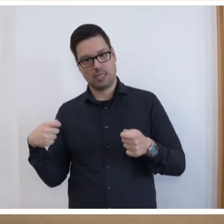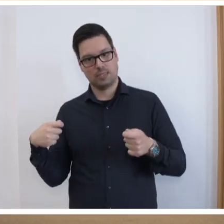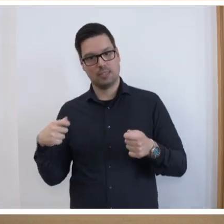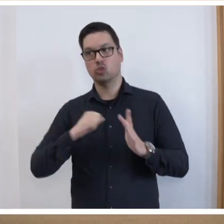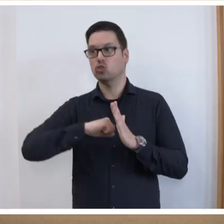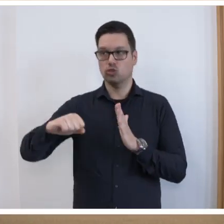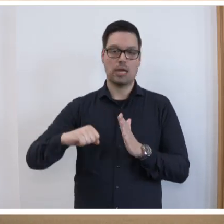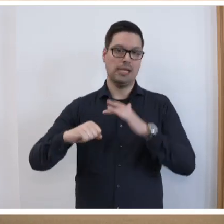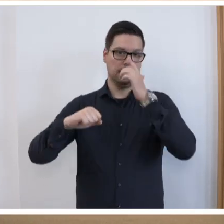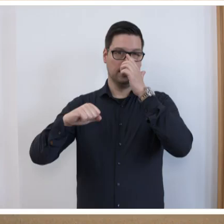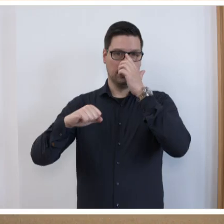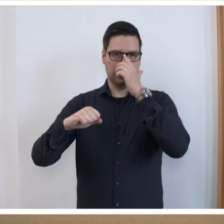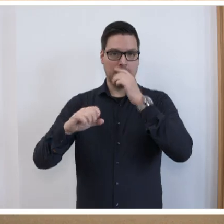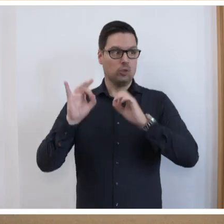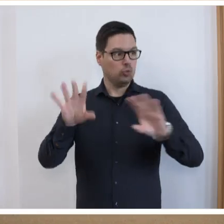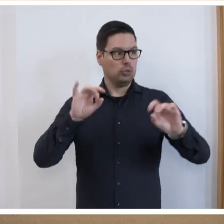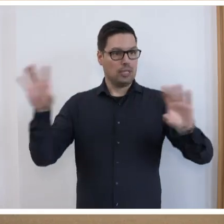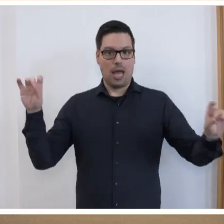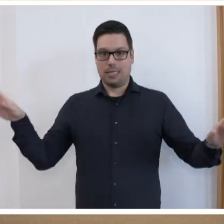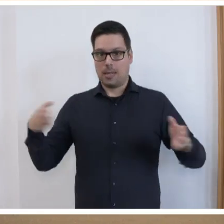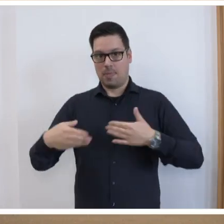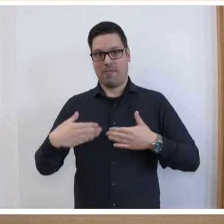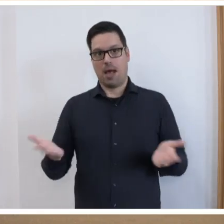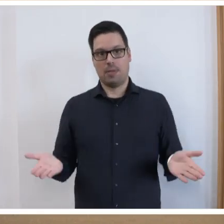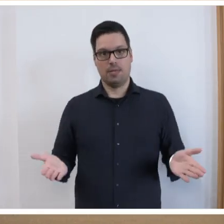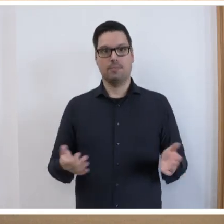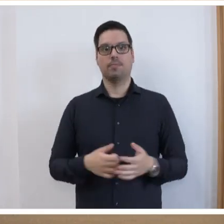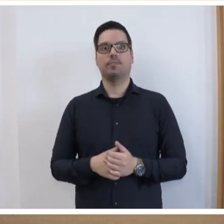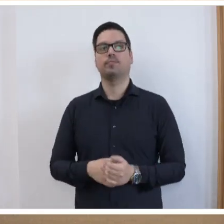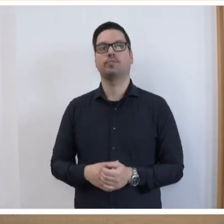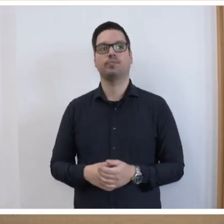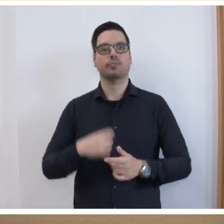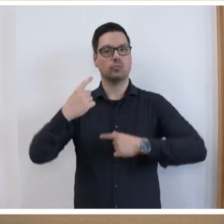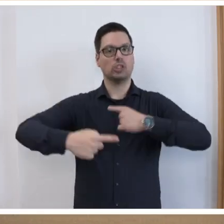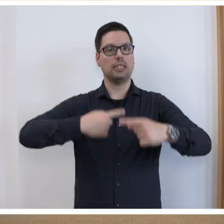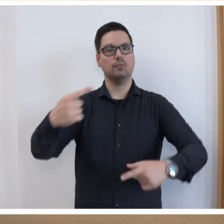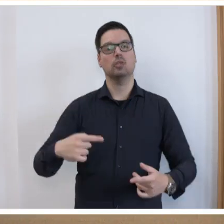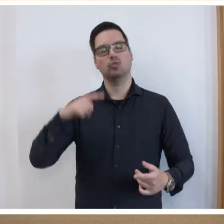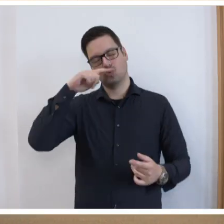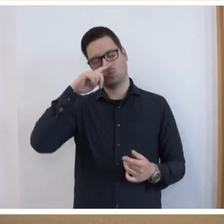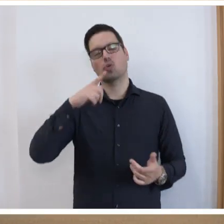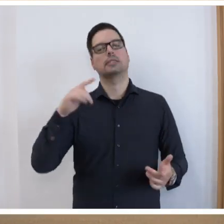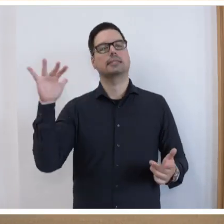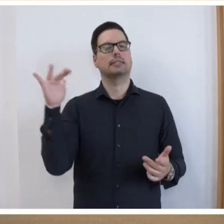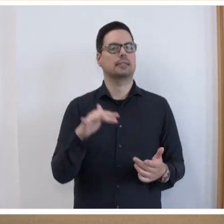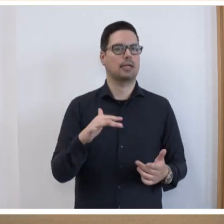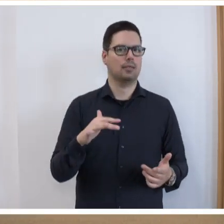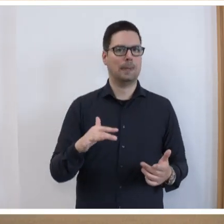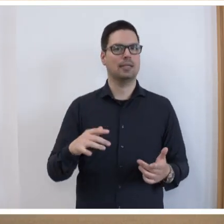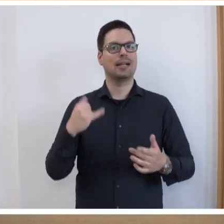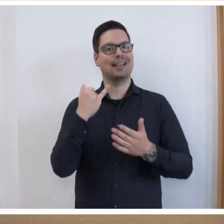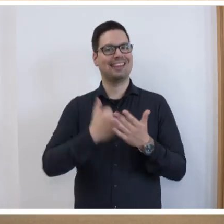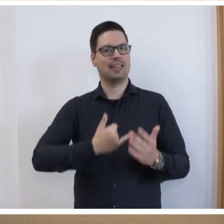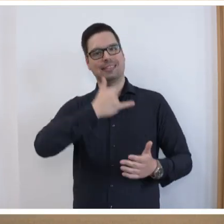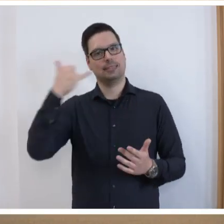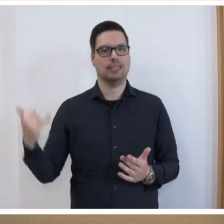Konsequenz heute Zusagen an unsere Bewerberinnen und Bewerber. Und eine Entwicklung, auf die ich besonders stolz bin, ist, dass es uns im vergangenen